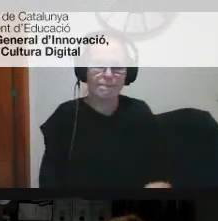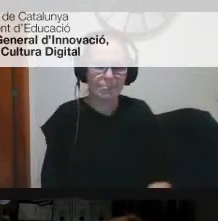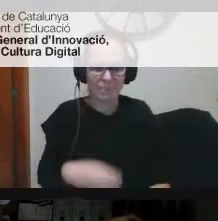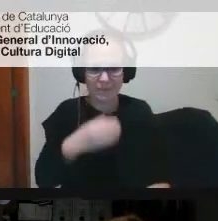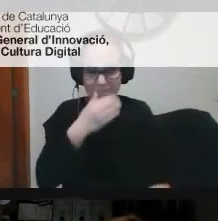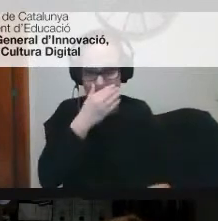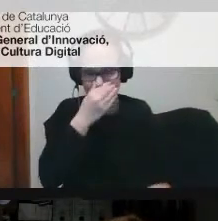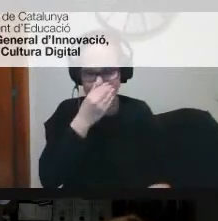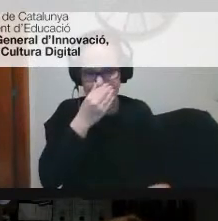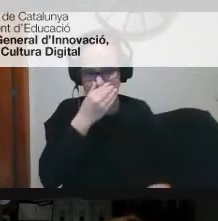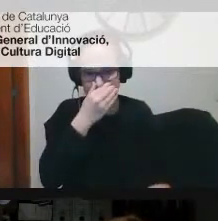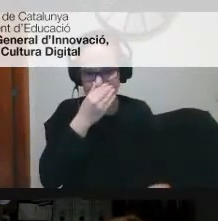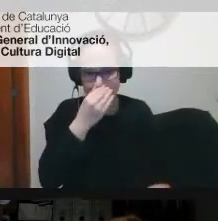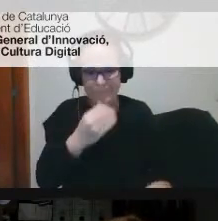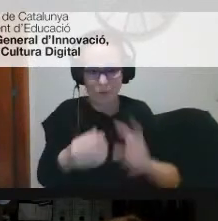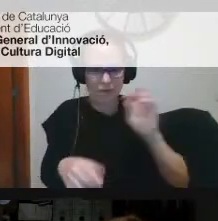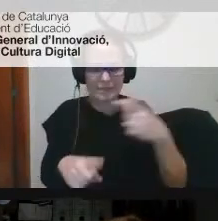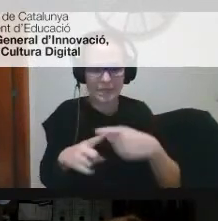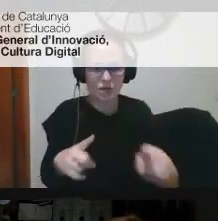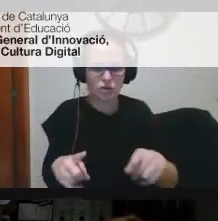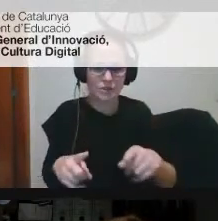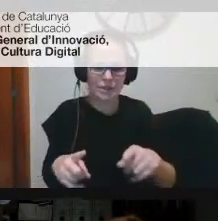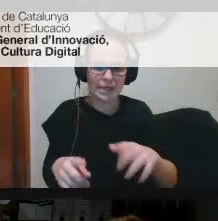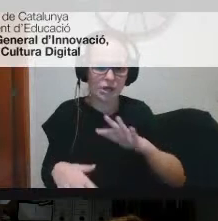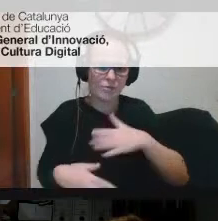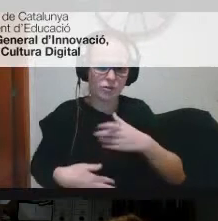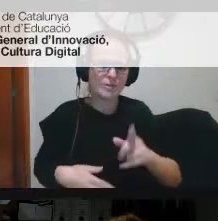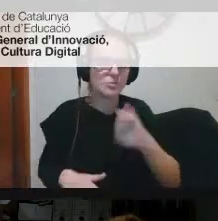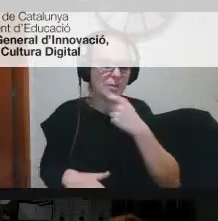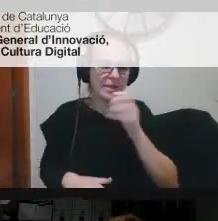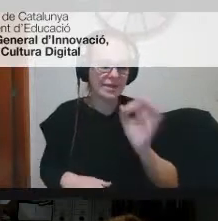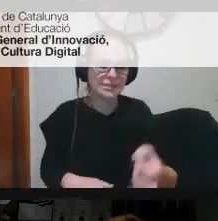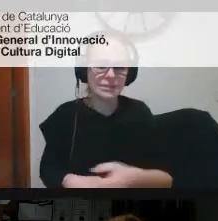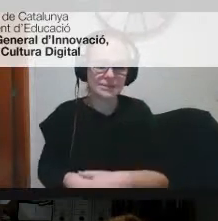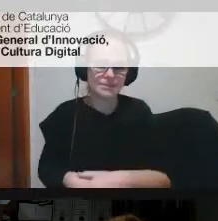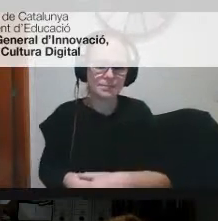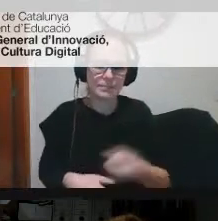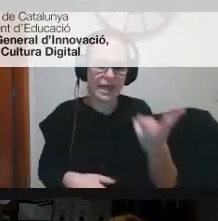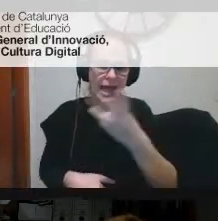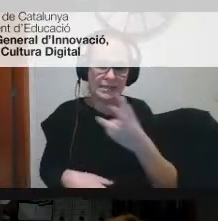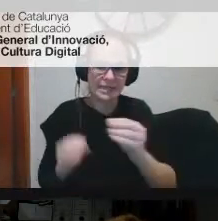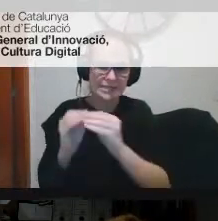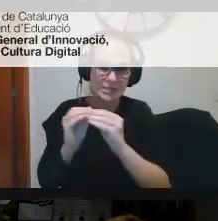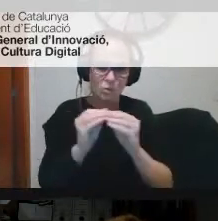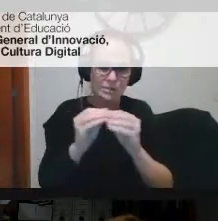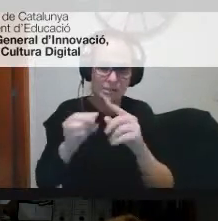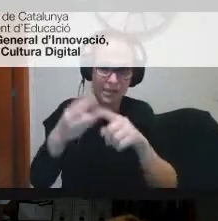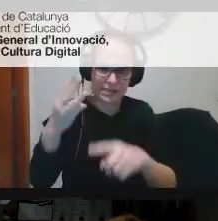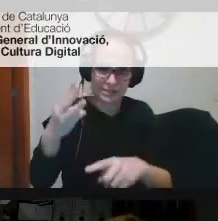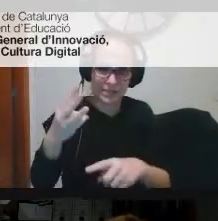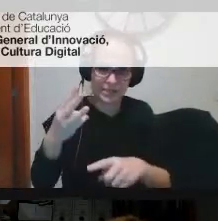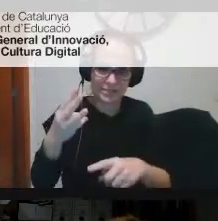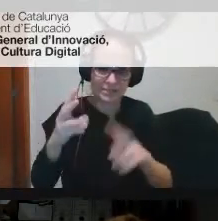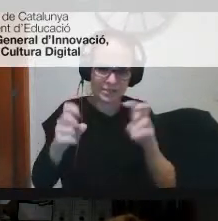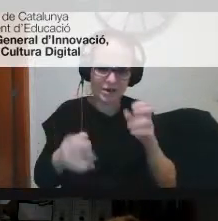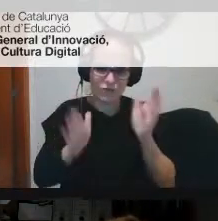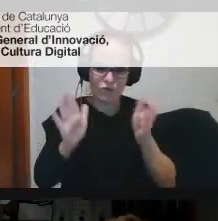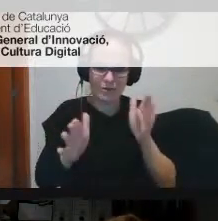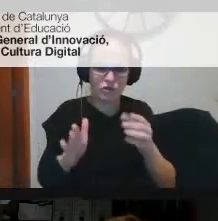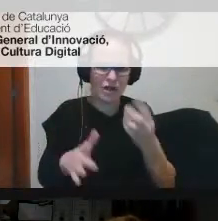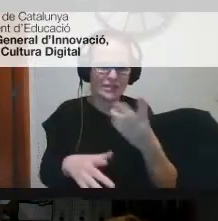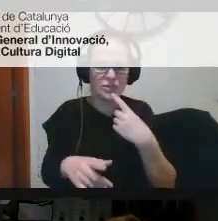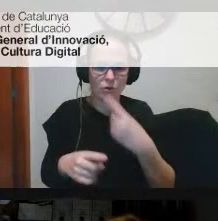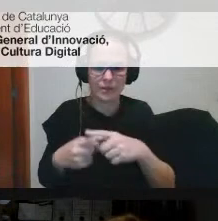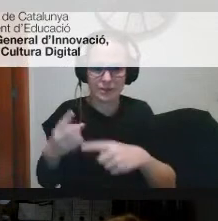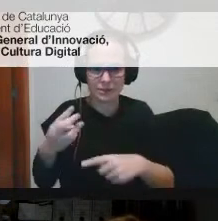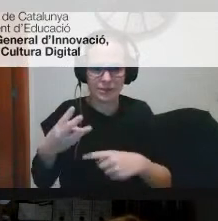Una altra cosa que no diré que m'ha sorprès per m'ha agradat és que tots tres heu coincidit amb la formació i tots tres heu dit que